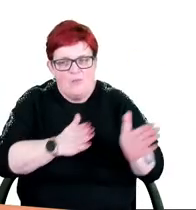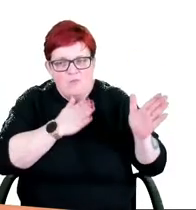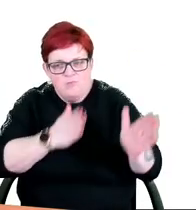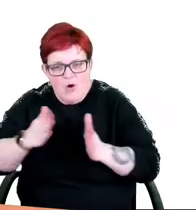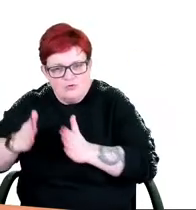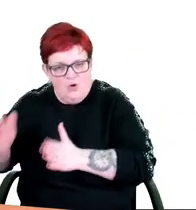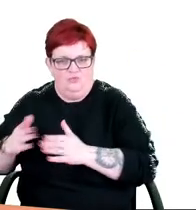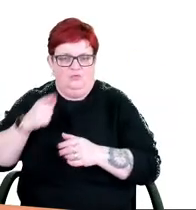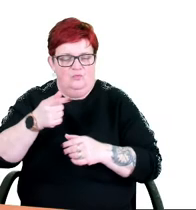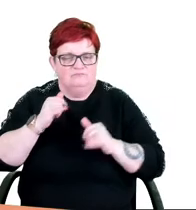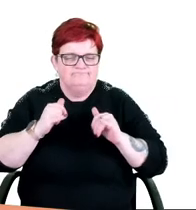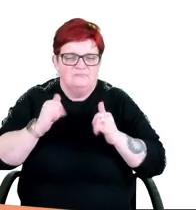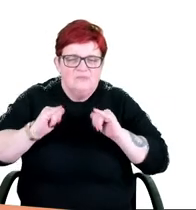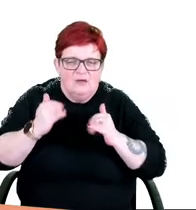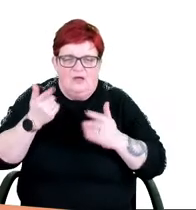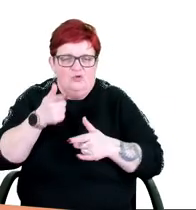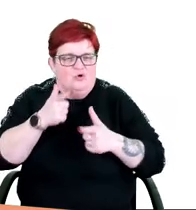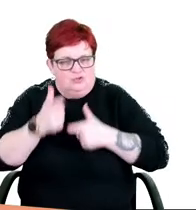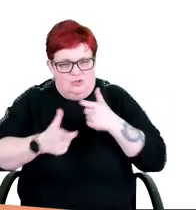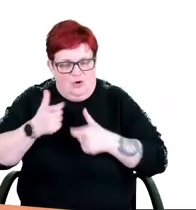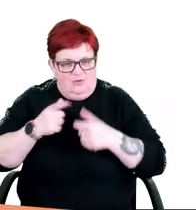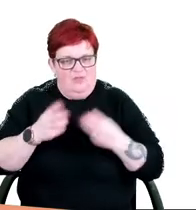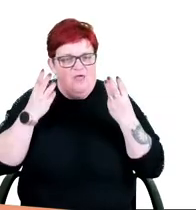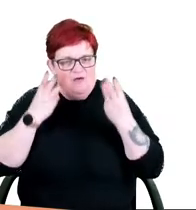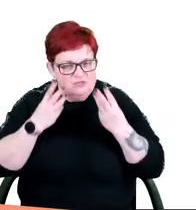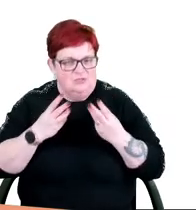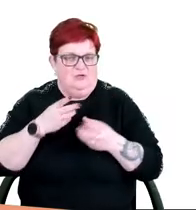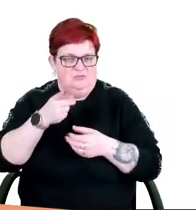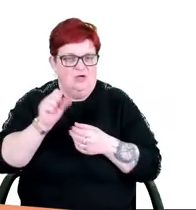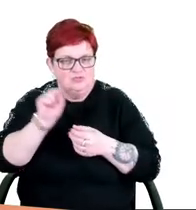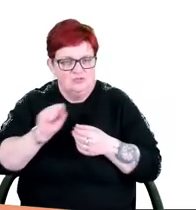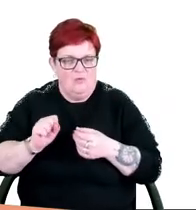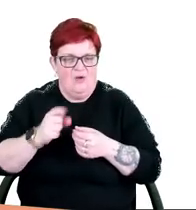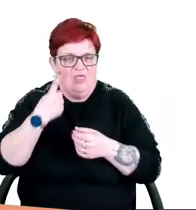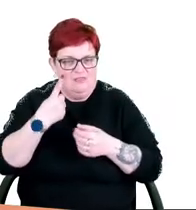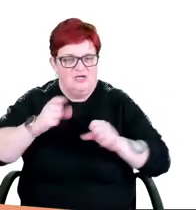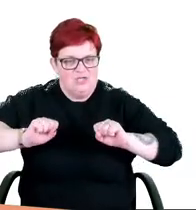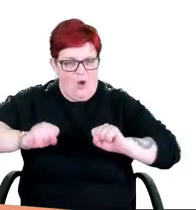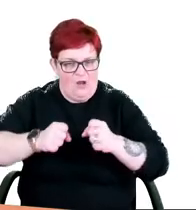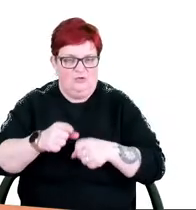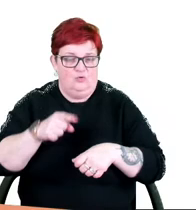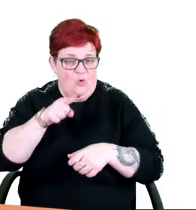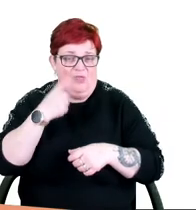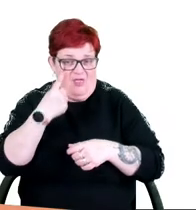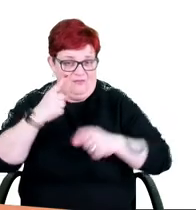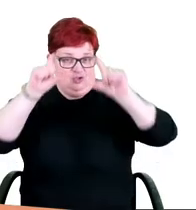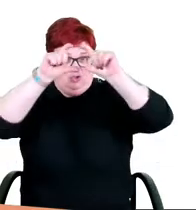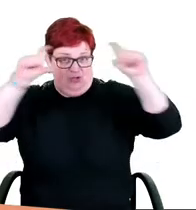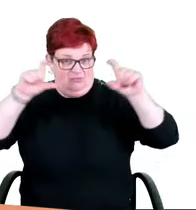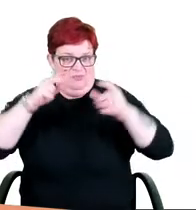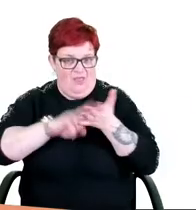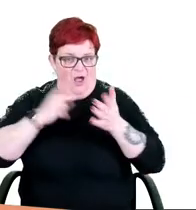wprowadzono pewne zasady lokalizowania szyldów. Najważniejsze z nich to jedna działalność to jeden szyld na budynku.